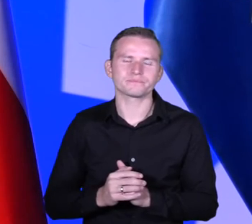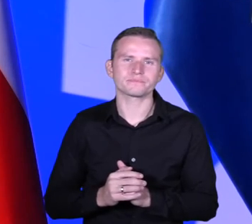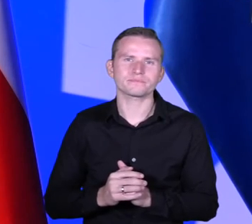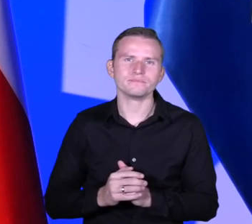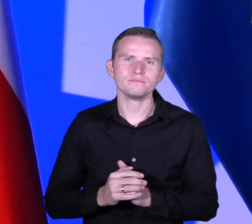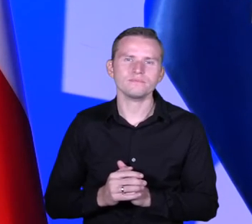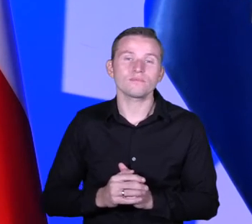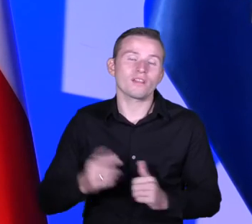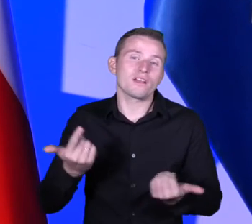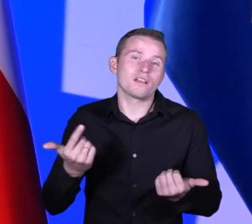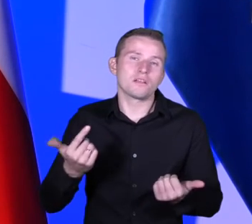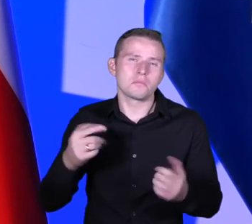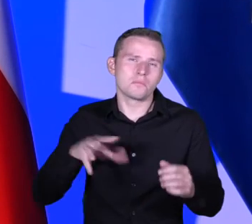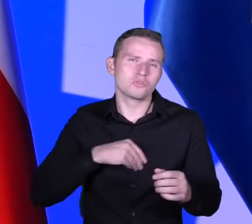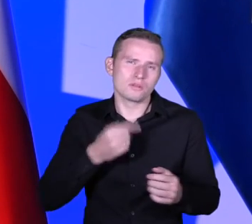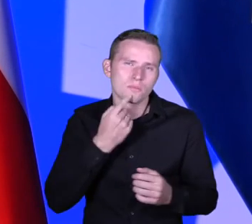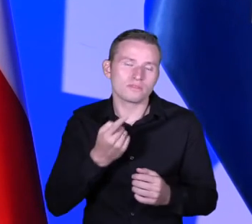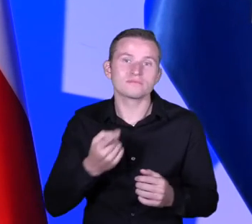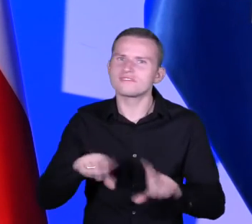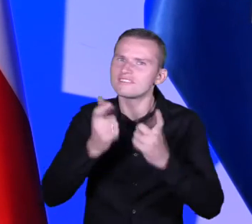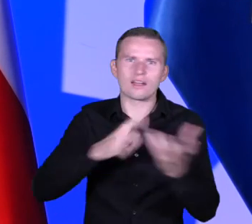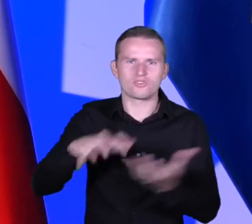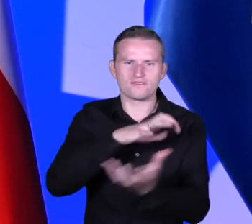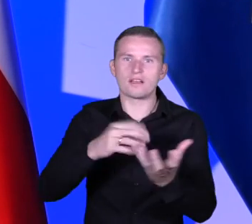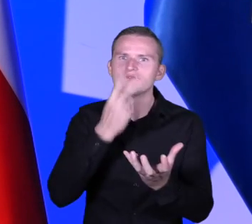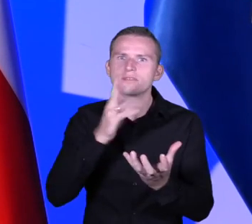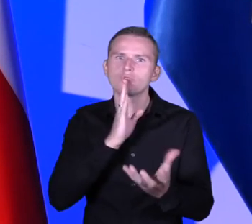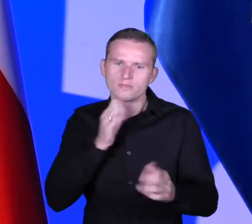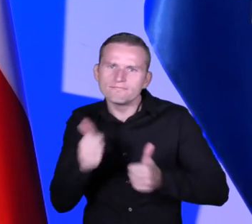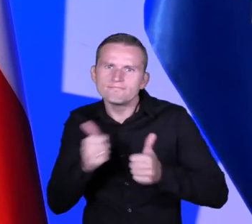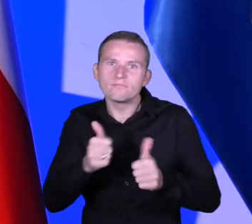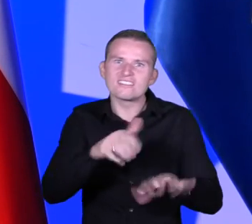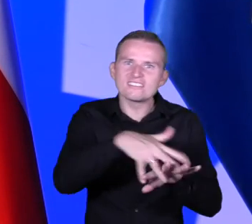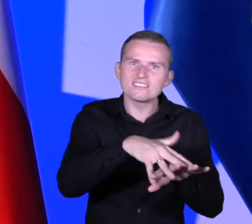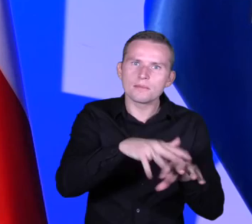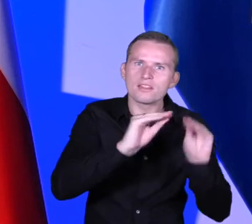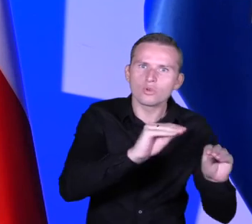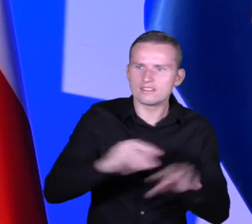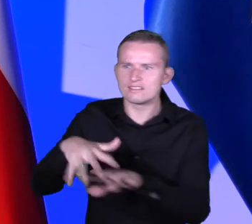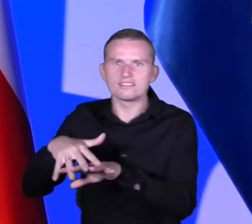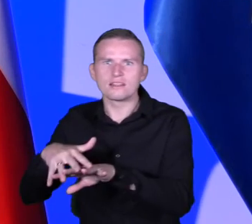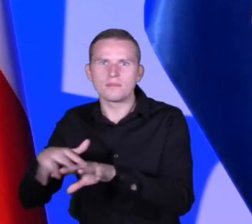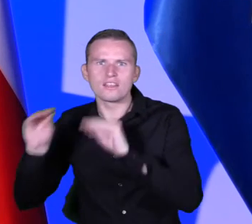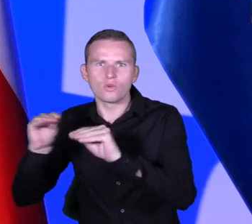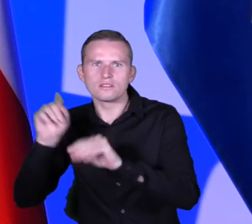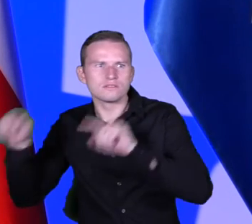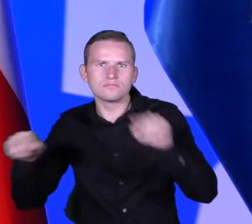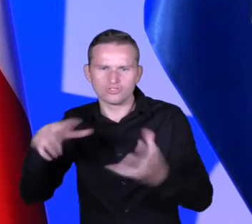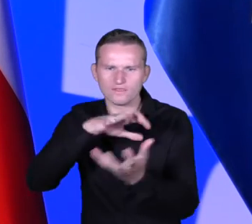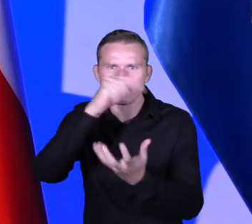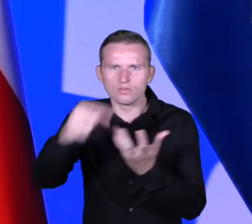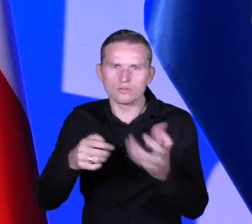możemy powiedzieć o tym, że na całym świecie widzimy taki wyścig systemów edukacyjnych w kierunku kształcenia kompetencji. I